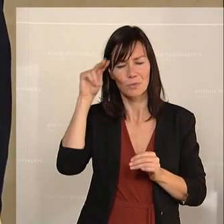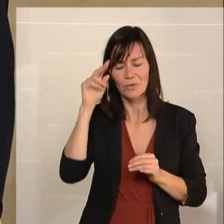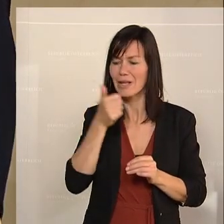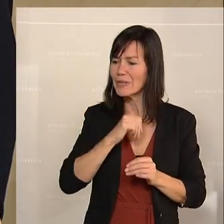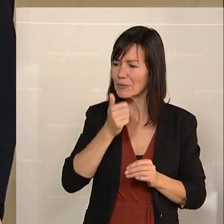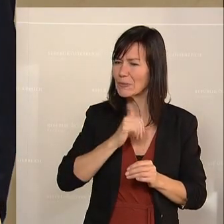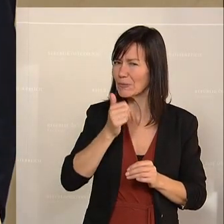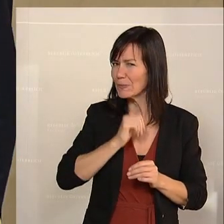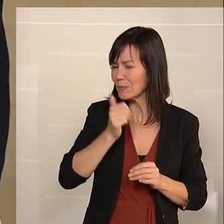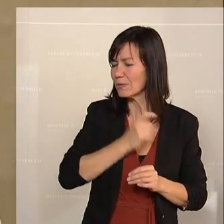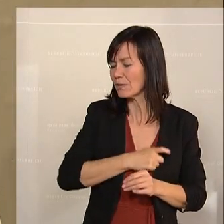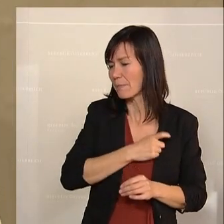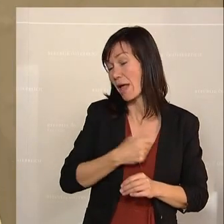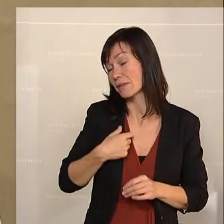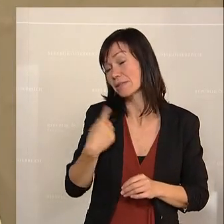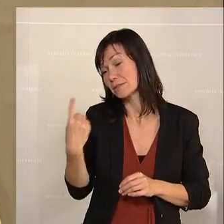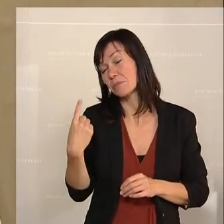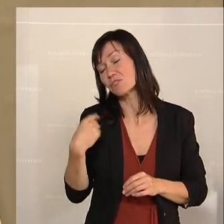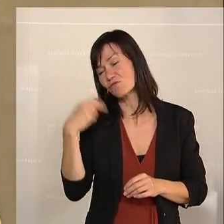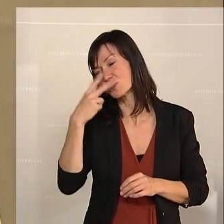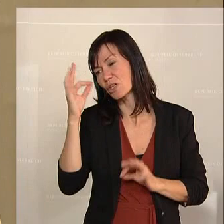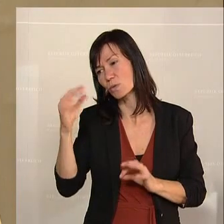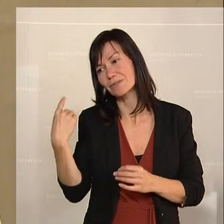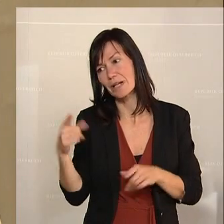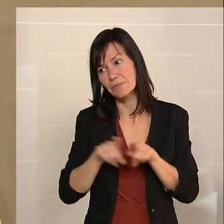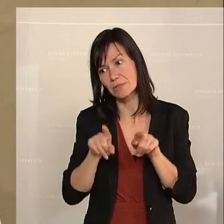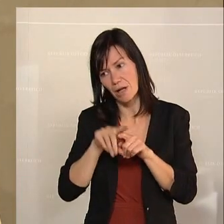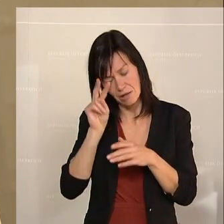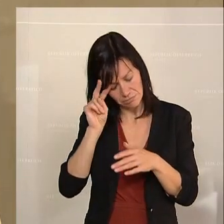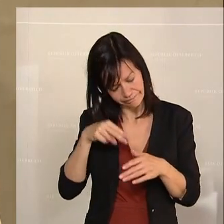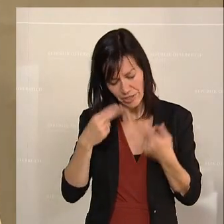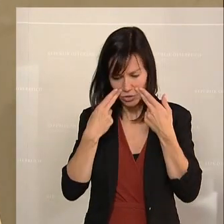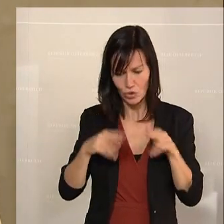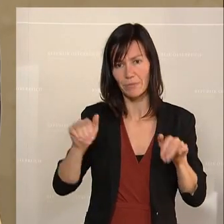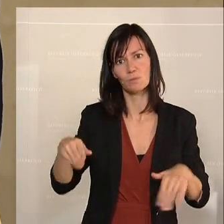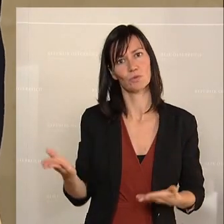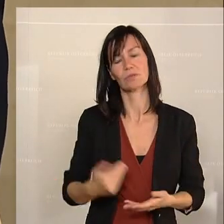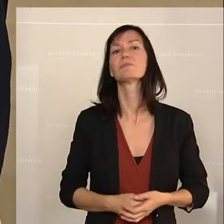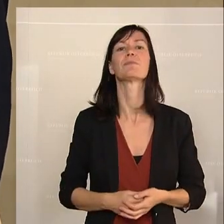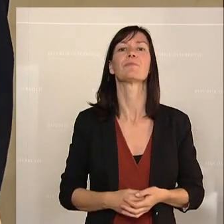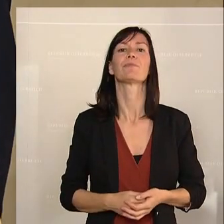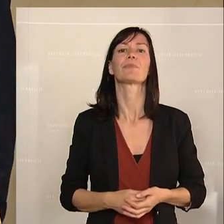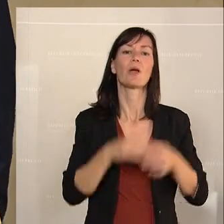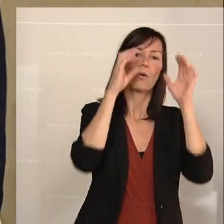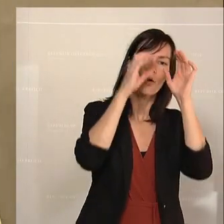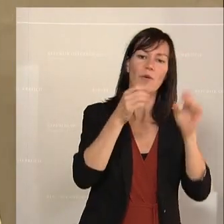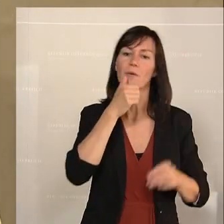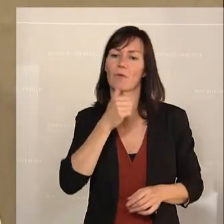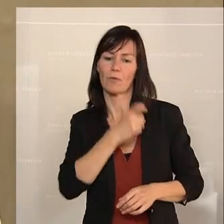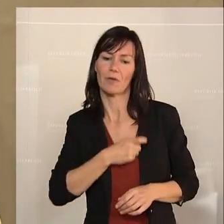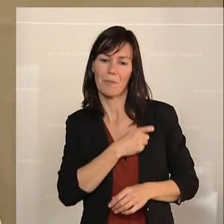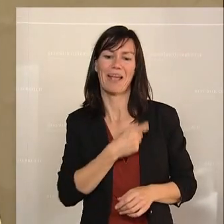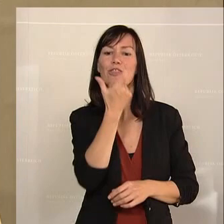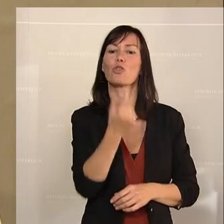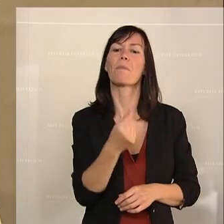an ihrer Stelle auch schämen. Und genau deshalb, weil wir diese Doppelmoral zwischen den Grünen und der ÖVP auch herausarbeiten